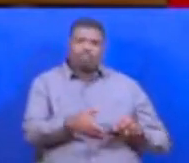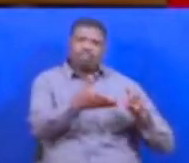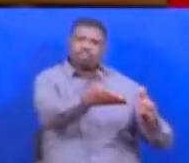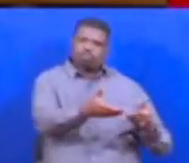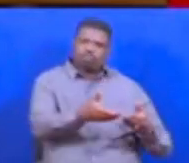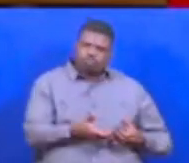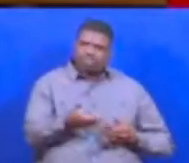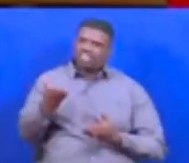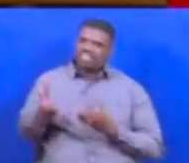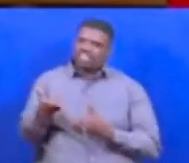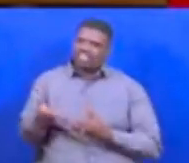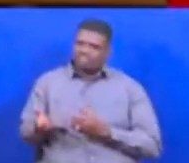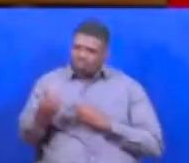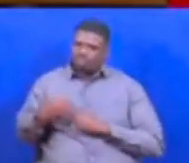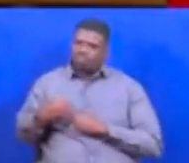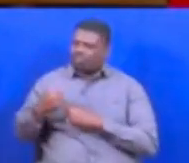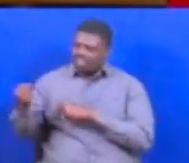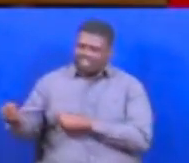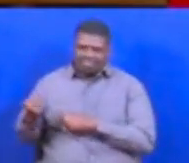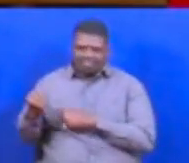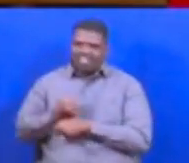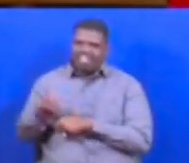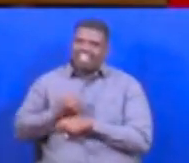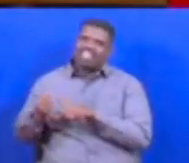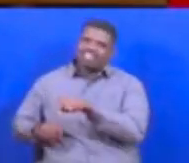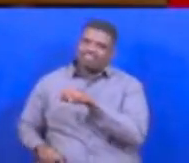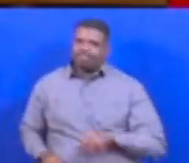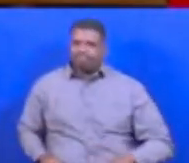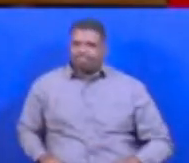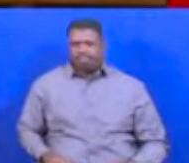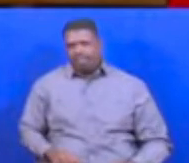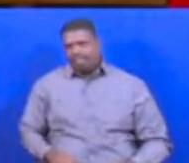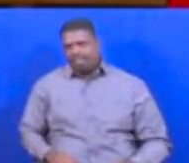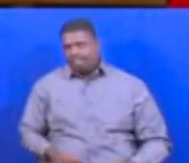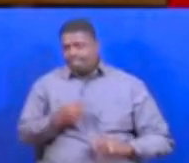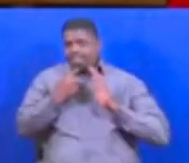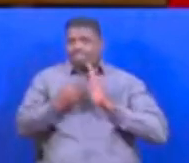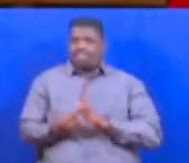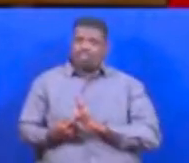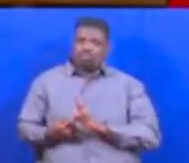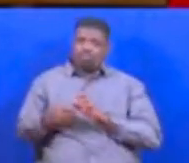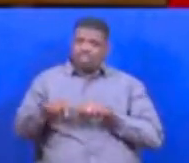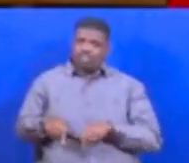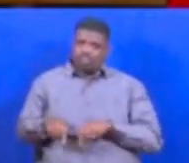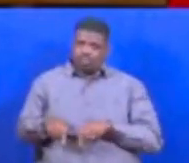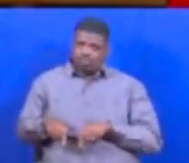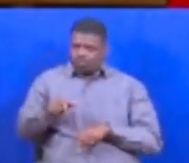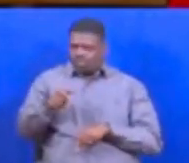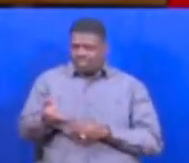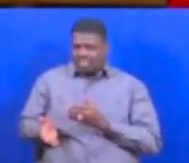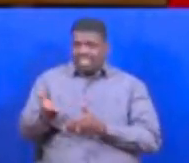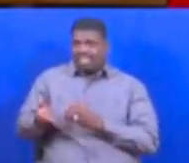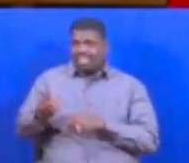zahanati Wataziedeshe Ukiangaria Leo hii zahanati moja Inatakua watumishi kuminatati